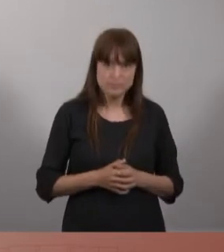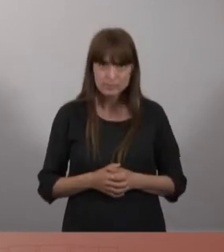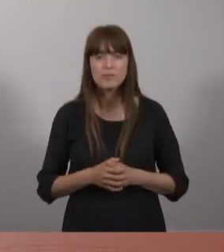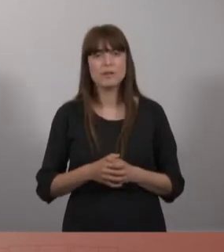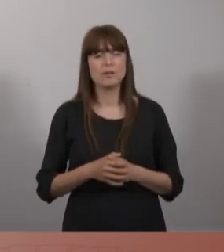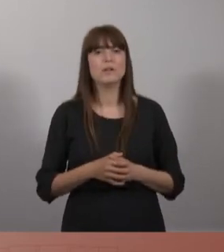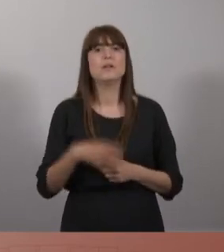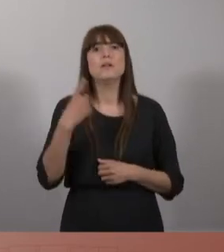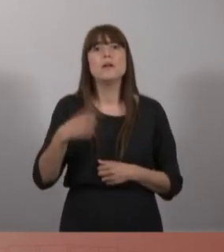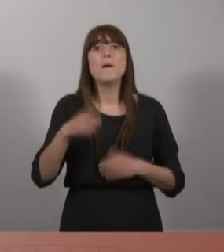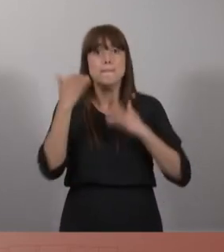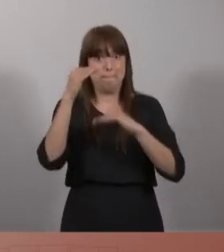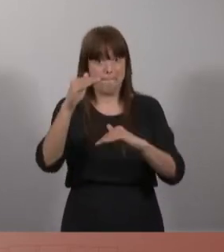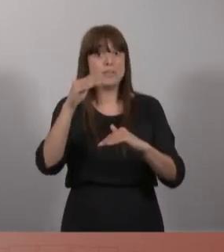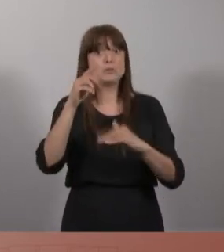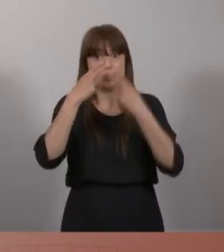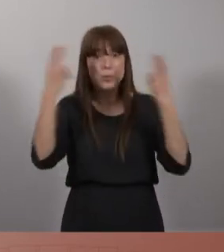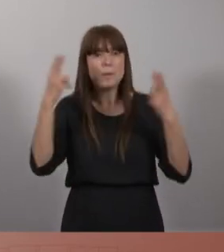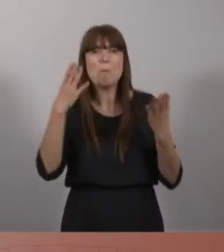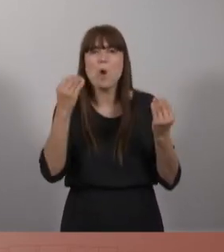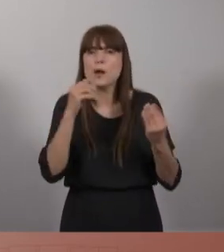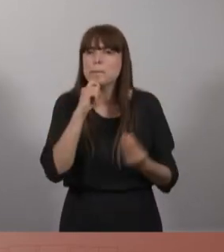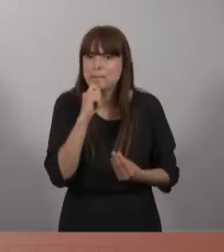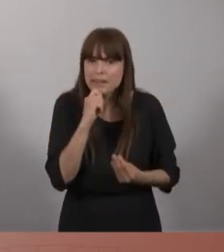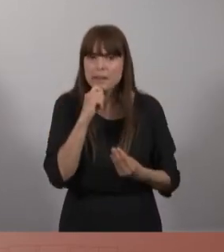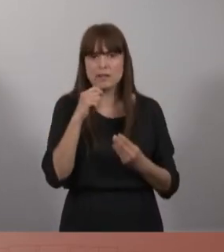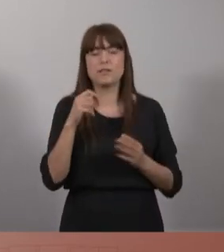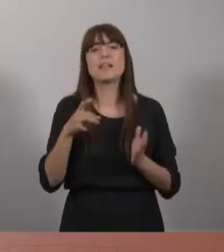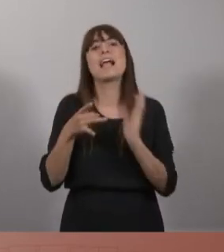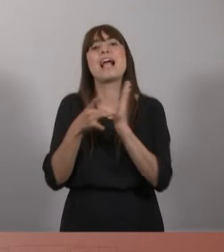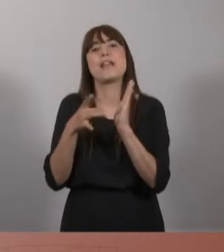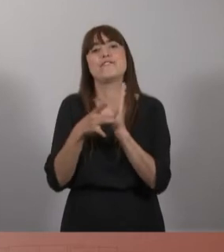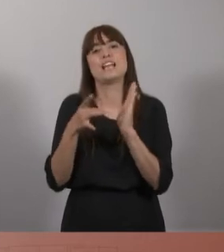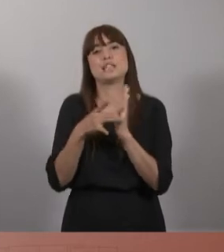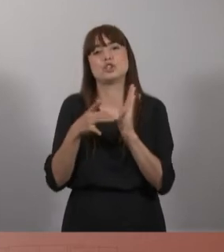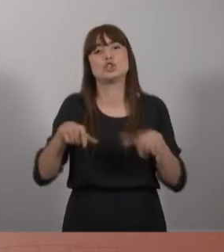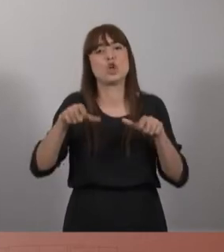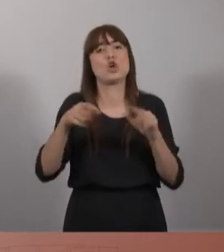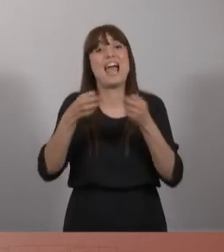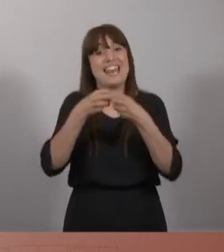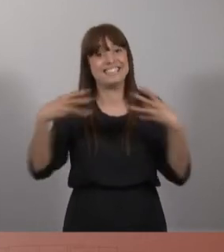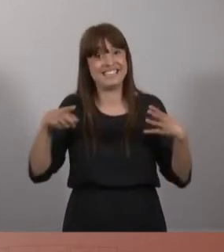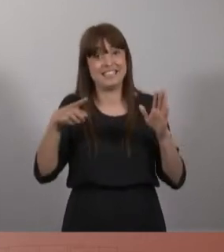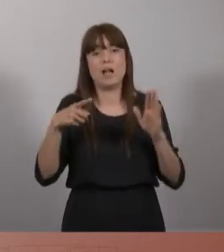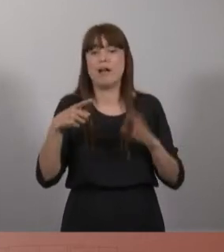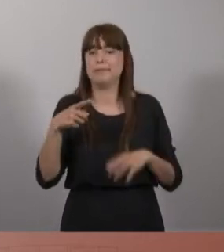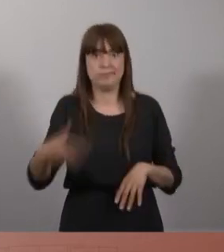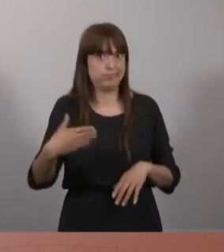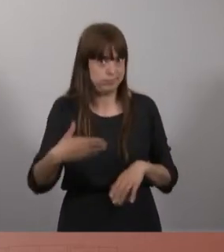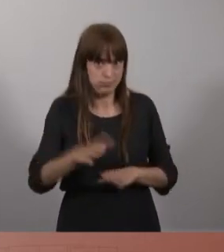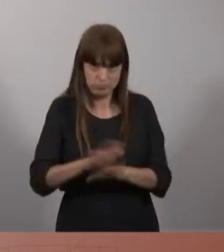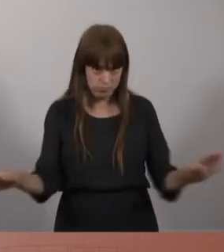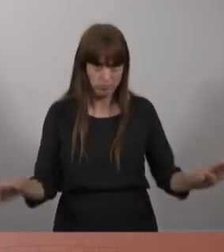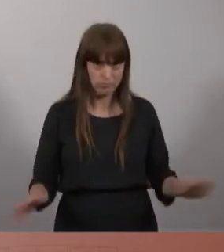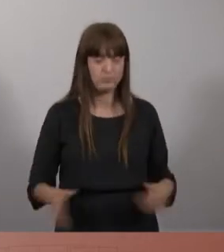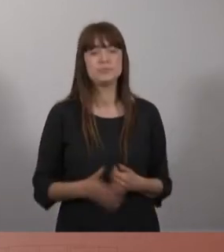la majoria, el 80% del parc, té les qualificacions energètiques amb les lletres més dolentes. Per tant, hem